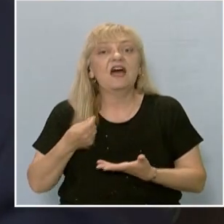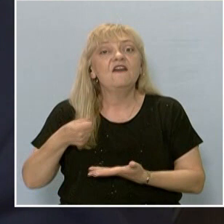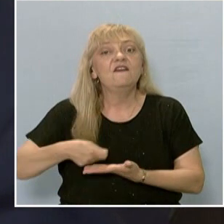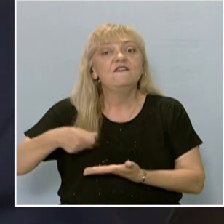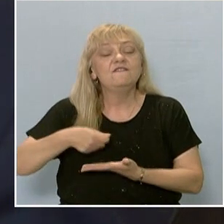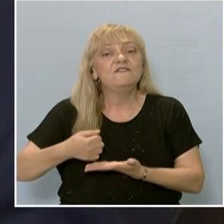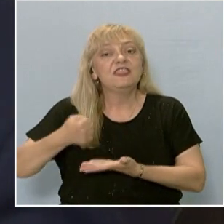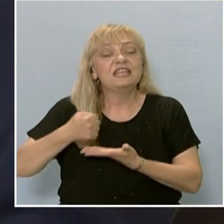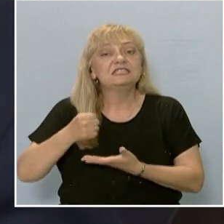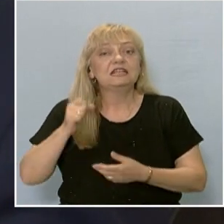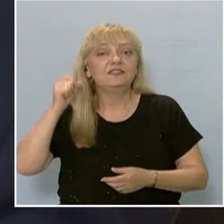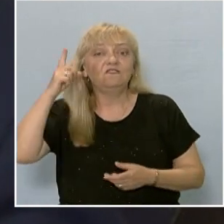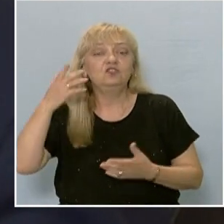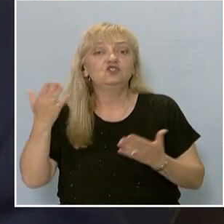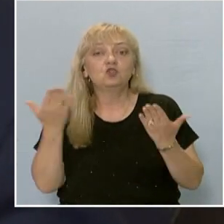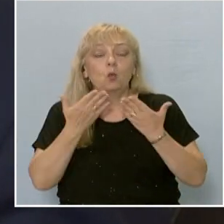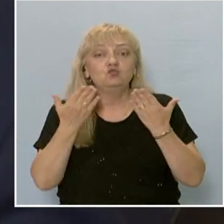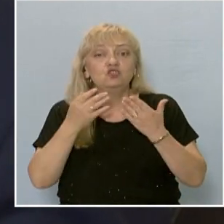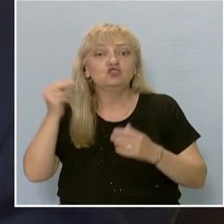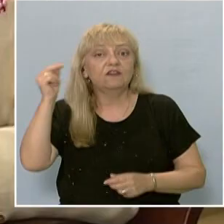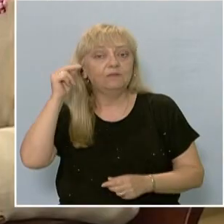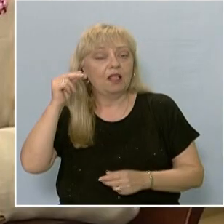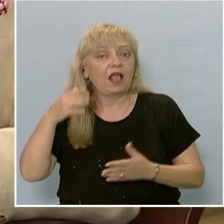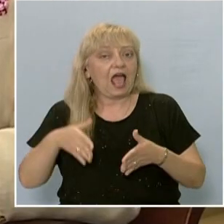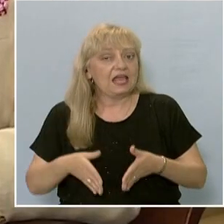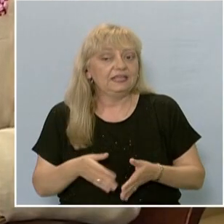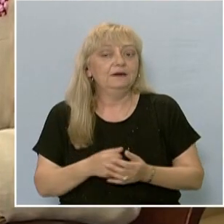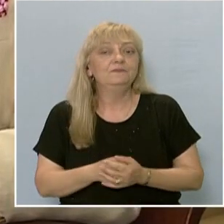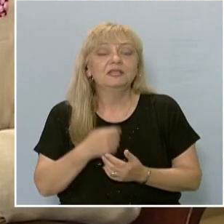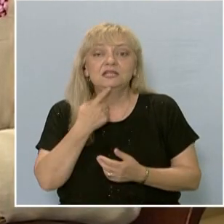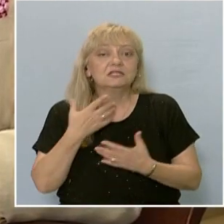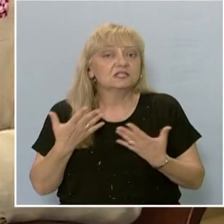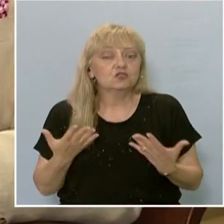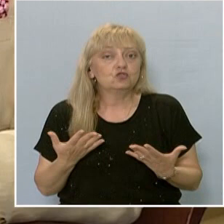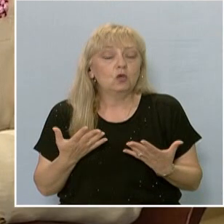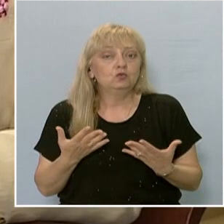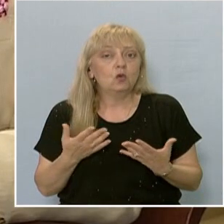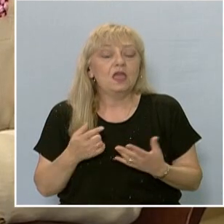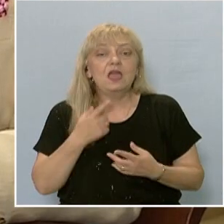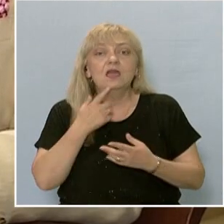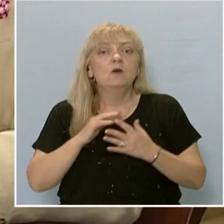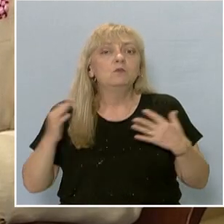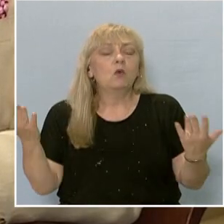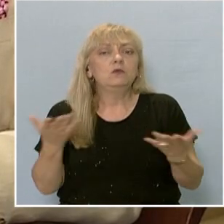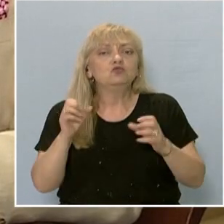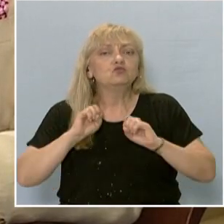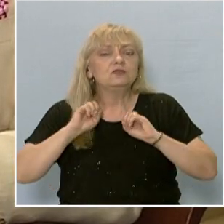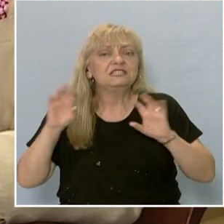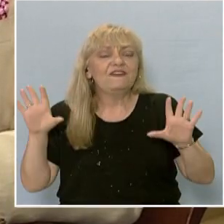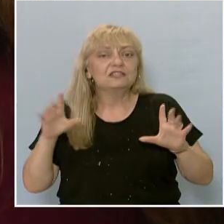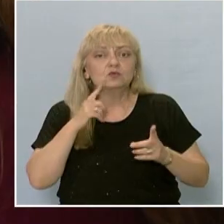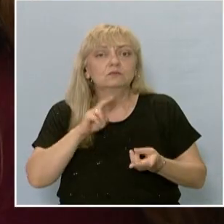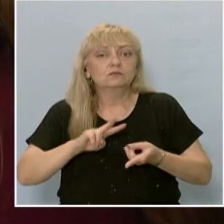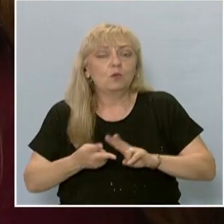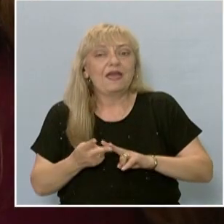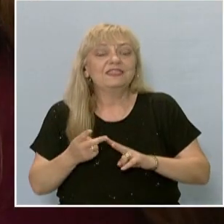висши училища в България, защото публично известно е, че след изменението на Закона